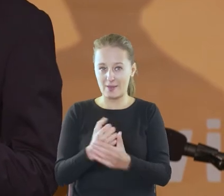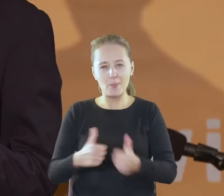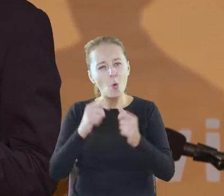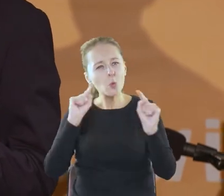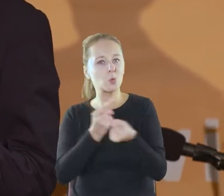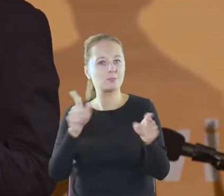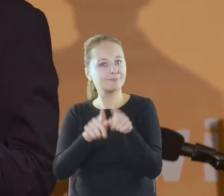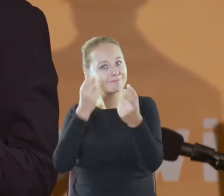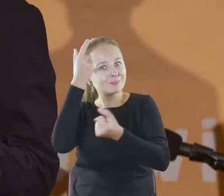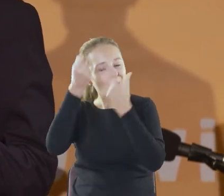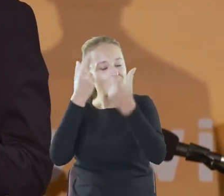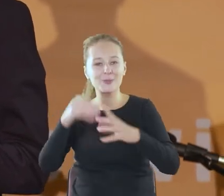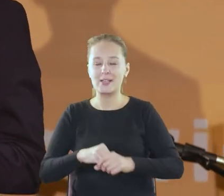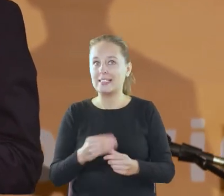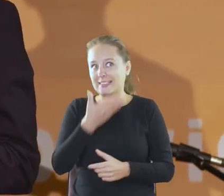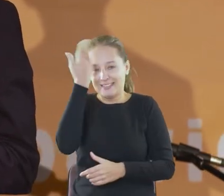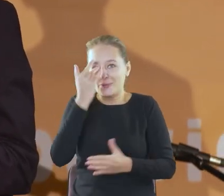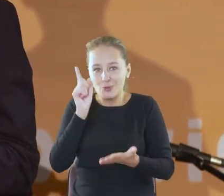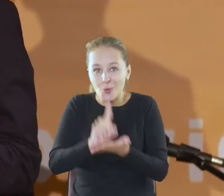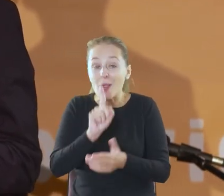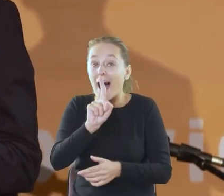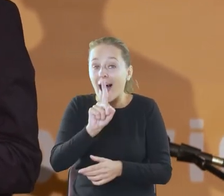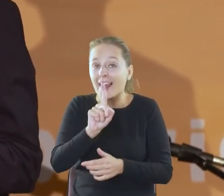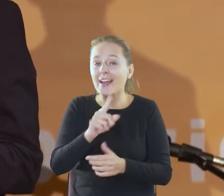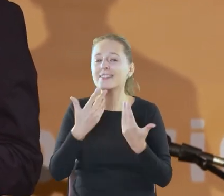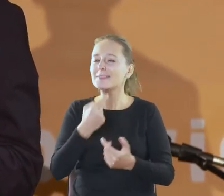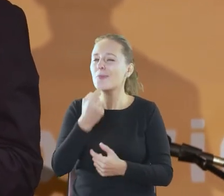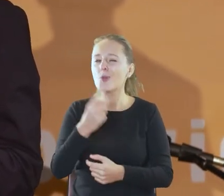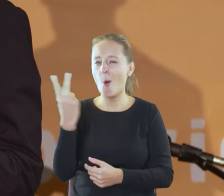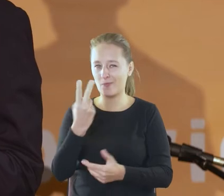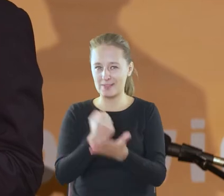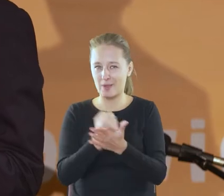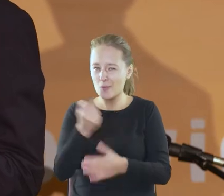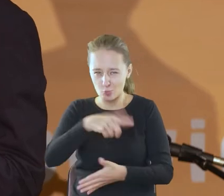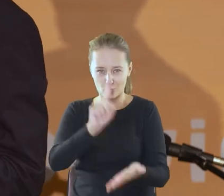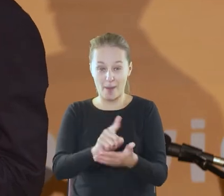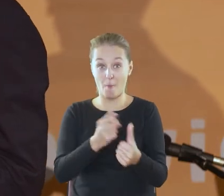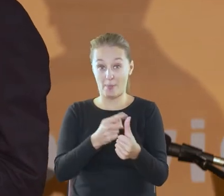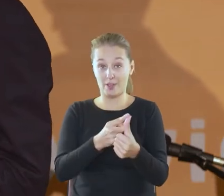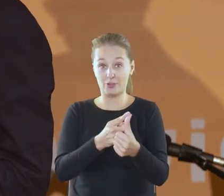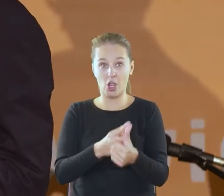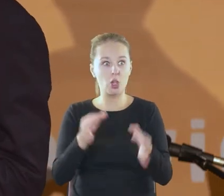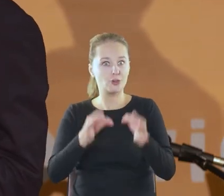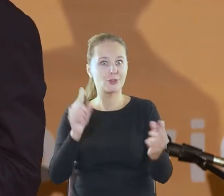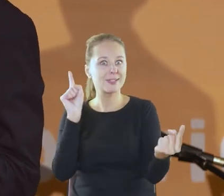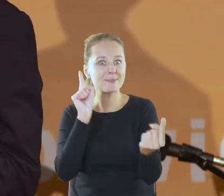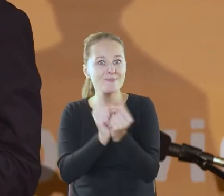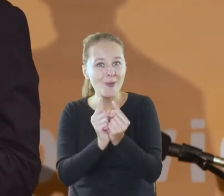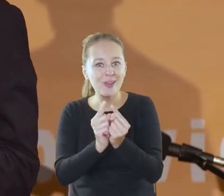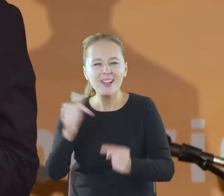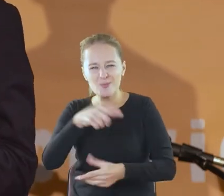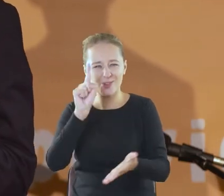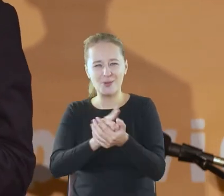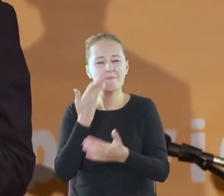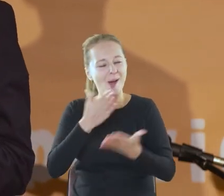i twórczo. Nie wiem, czy podołam, ale chciałem powiedzieć o dwóch rzeczach, które muszą się powieść. Po pierwsze, powieść musi dzisiejsze spotkanie i